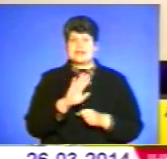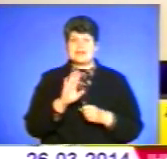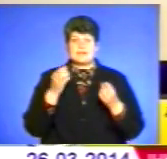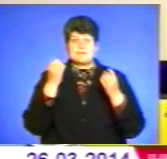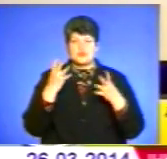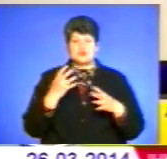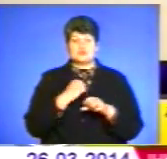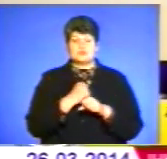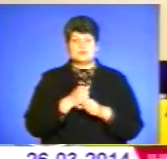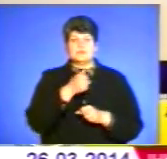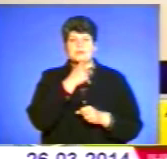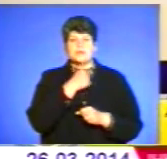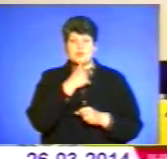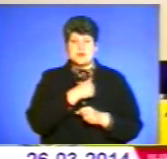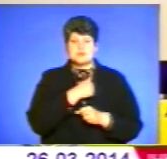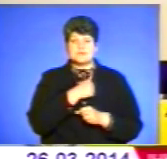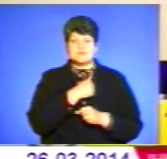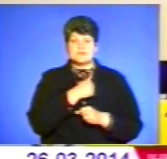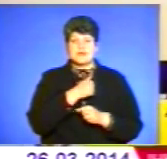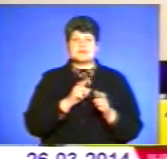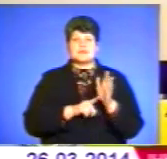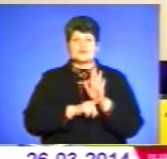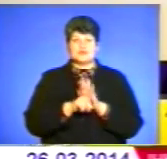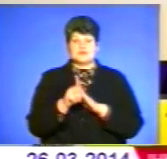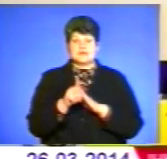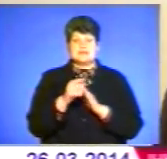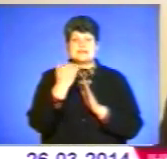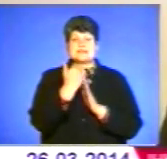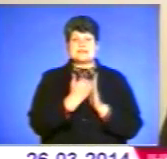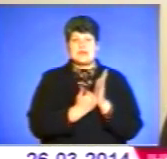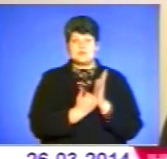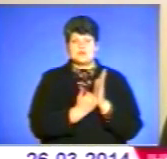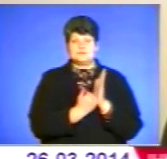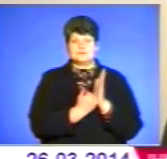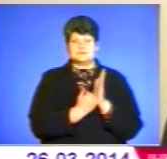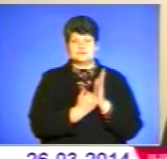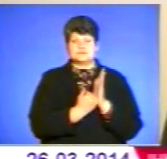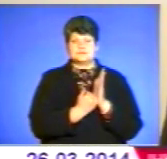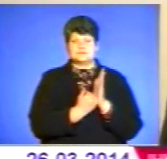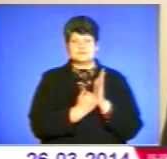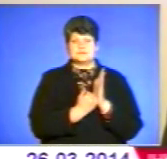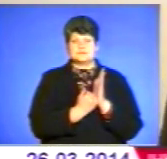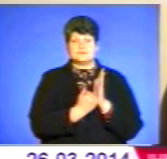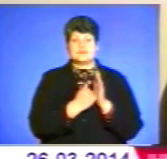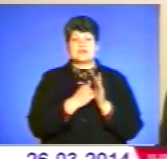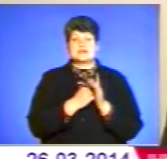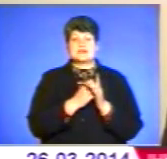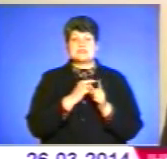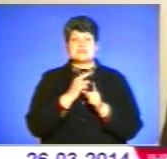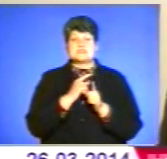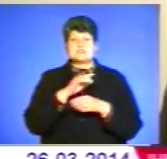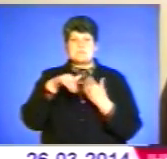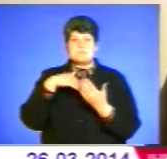зробити апробацію, а започаткувати цілу систему змішаних груп